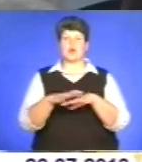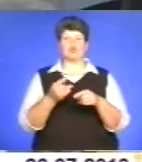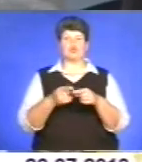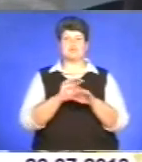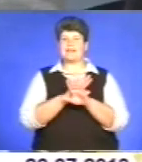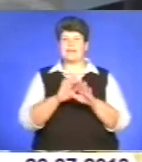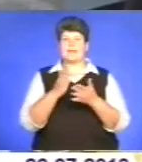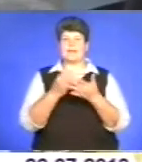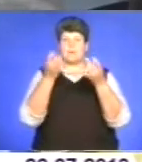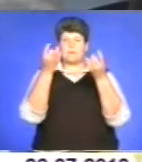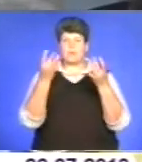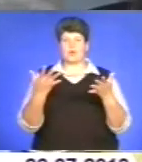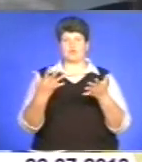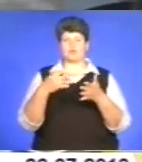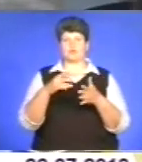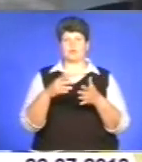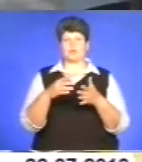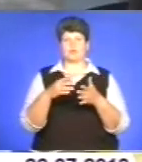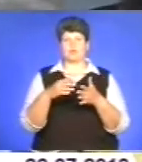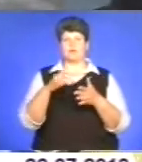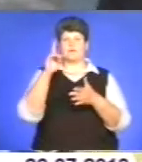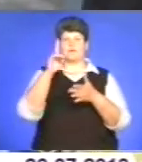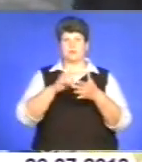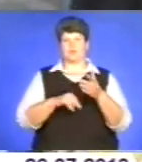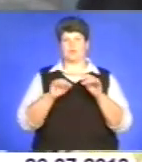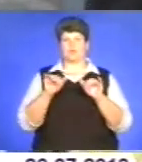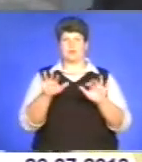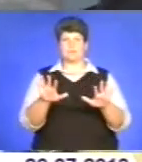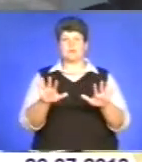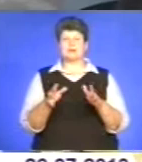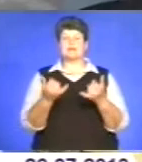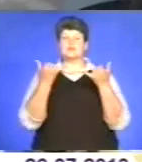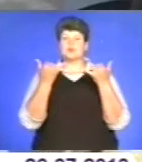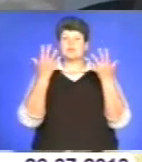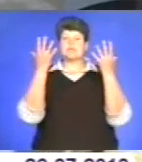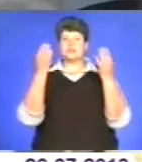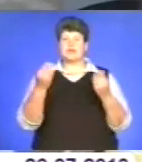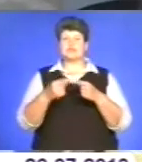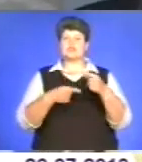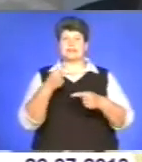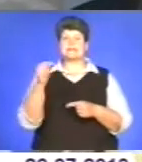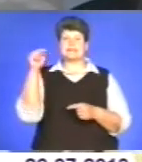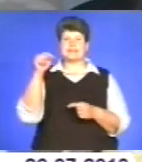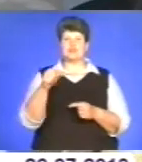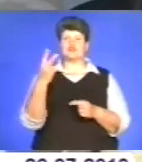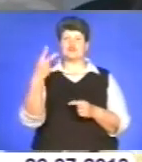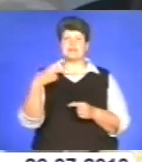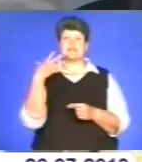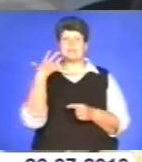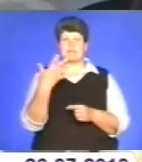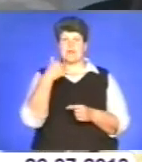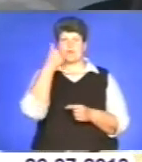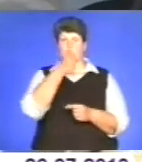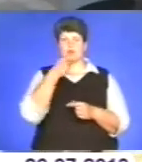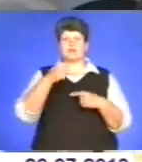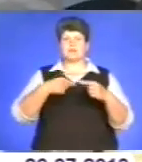релігійною подією. Адже на сьогоднішній день, через 1025 років після цих подій,